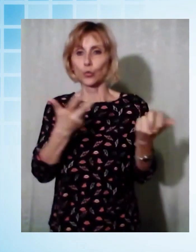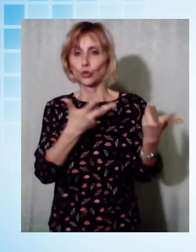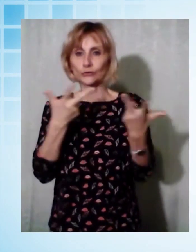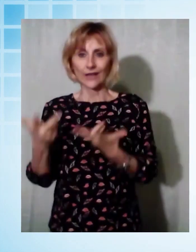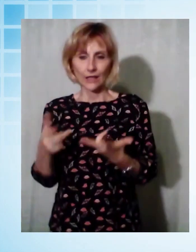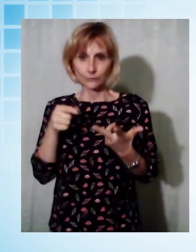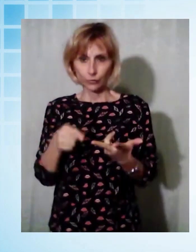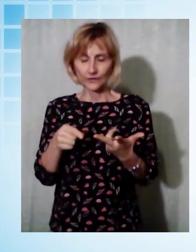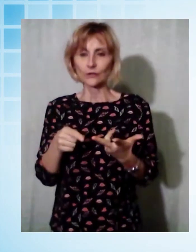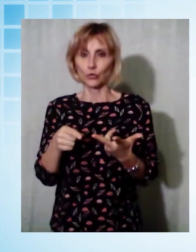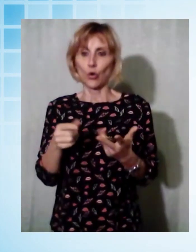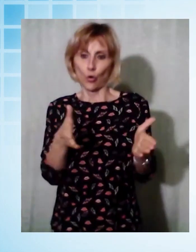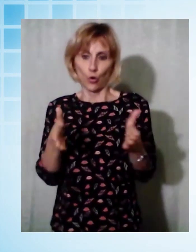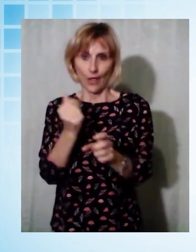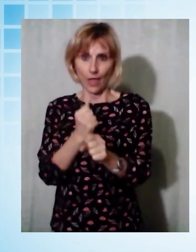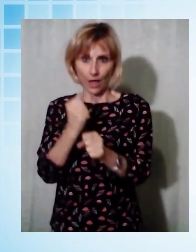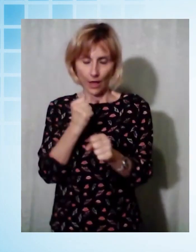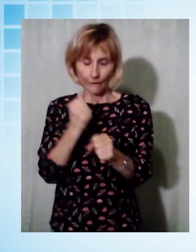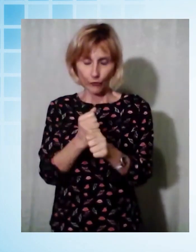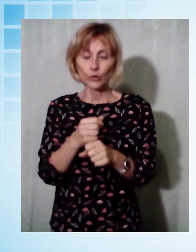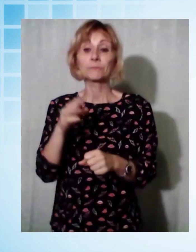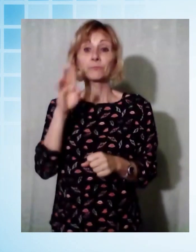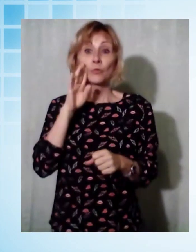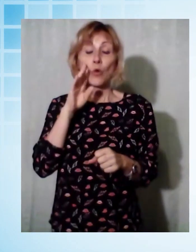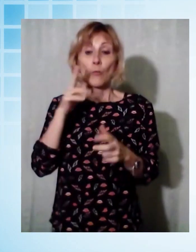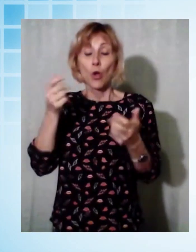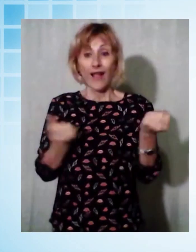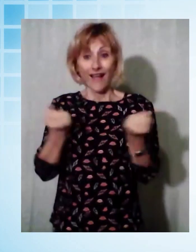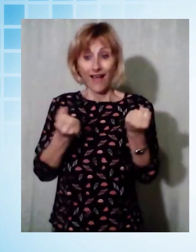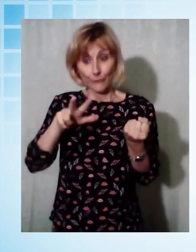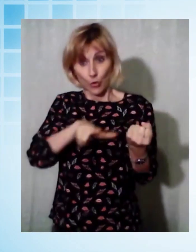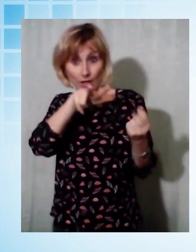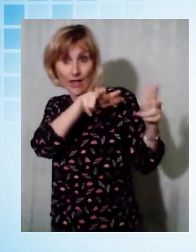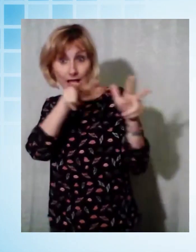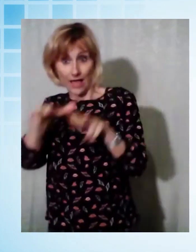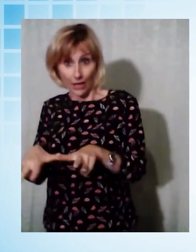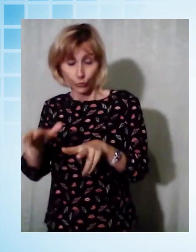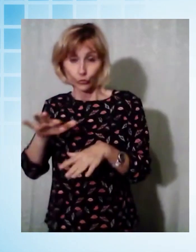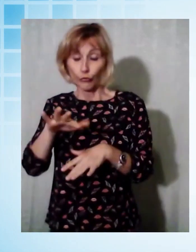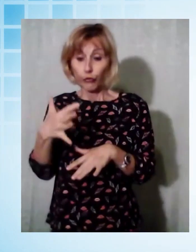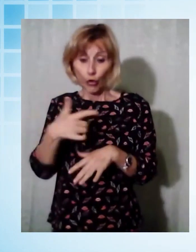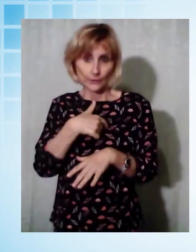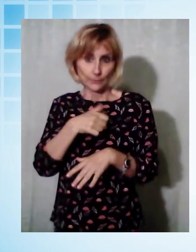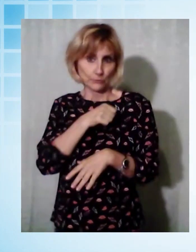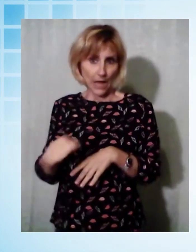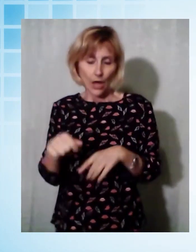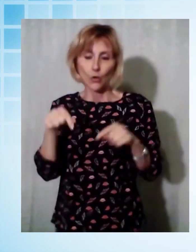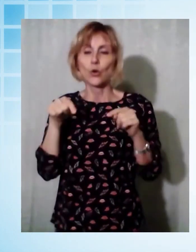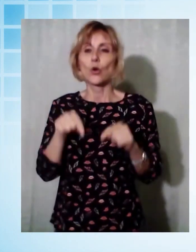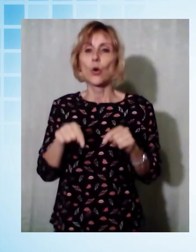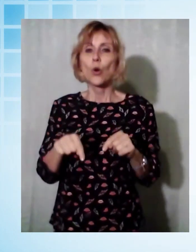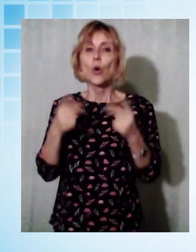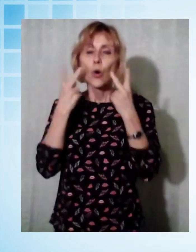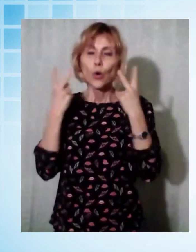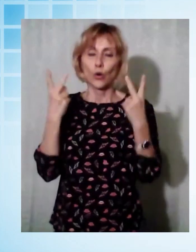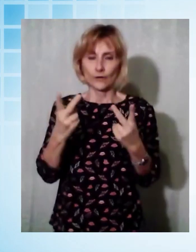perso la vita dopo essere caduto da un camion, probabilmente è stato un malore ad essergli stato fatale. Sentiamo.